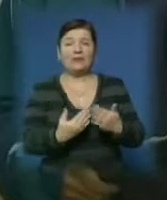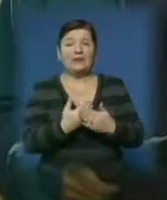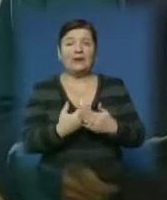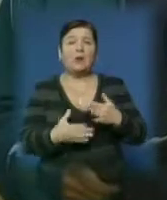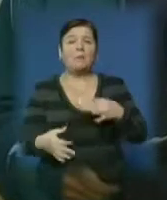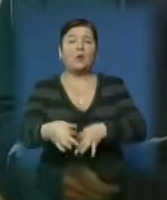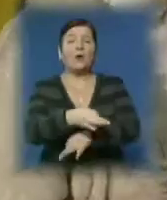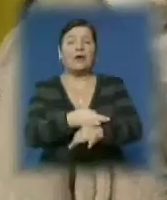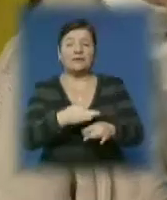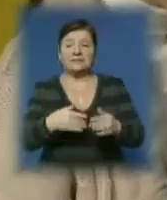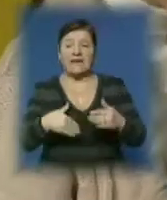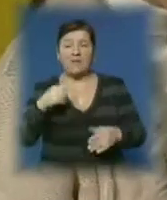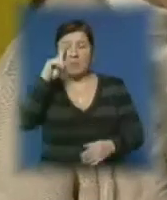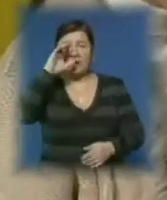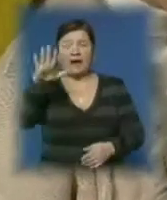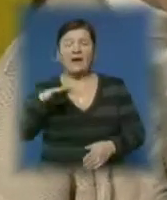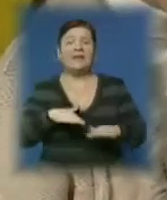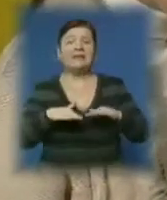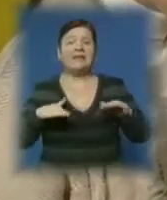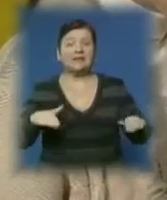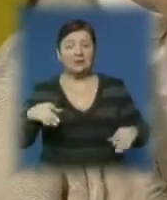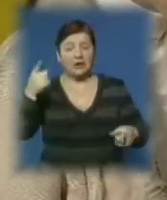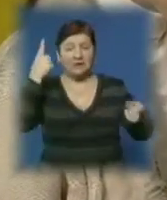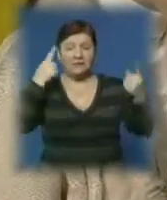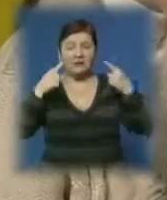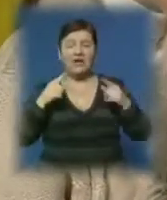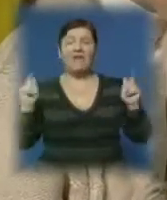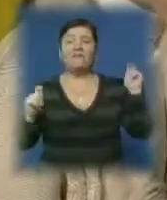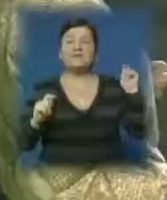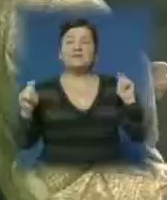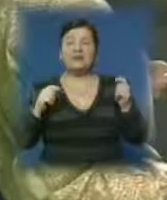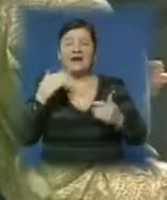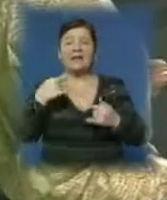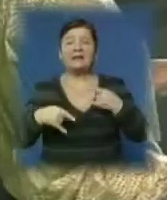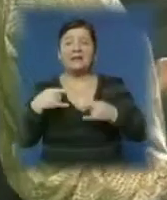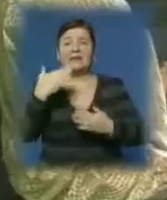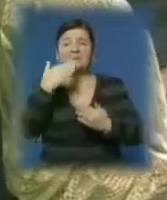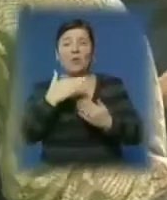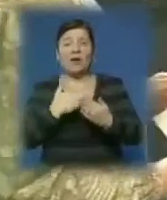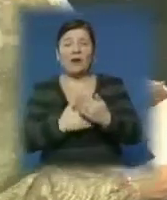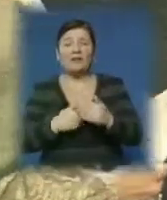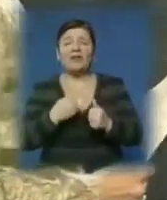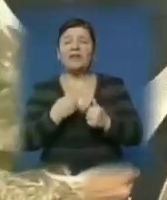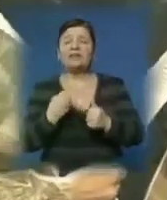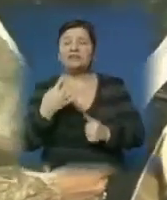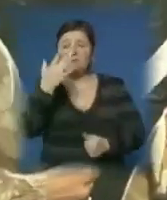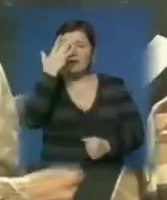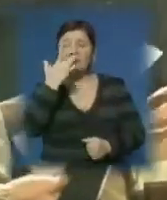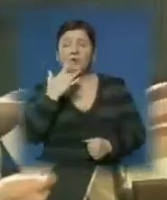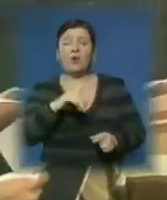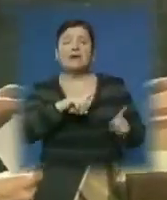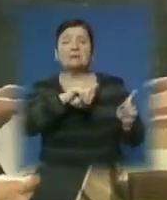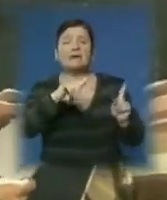проєкт задля популяризації дитячої творчості. Фестиваль телепрограм «Країна талантів» стартував ще влітку. Закарпатська